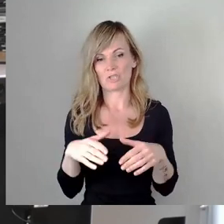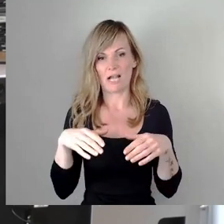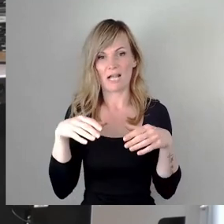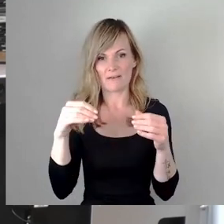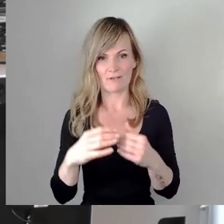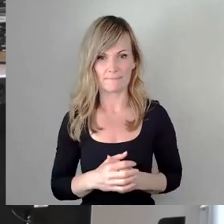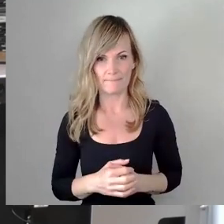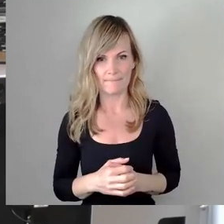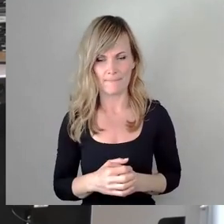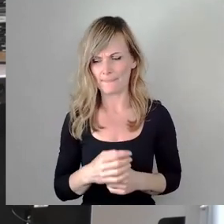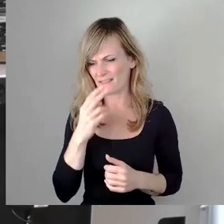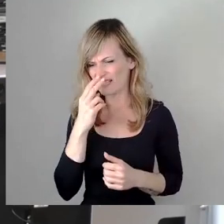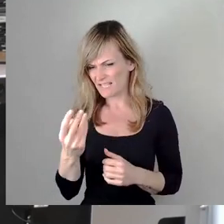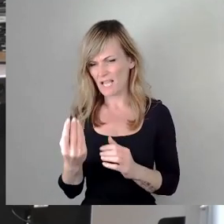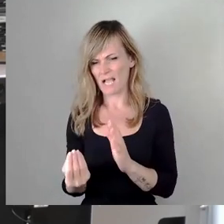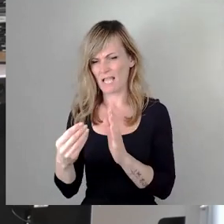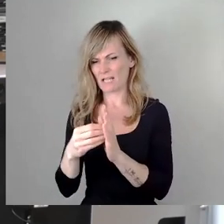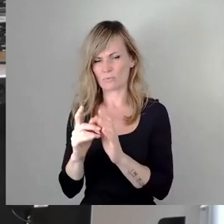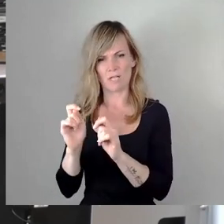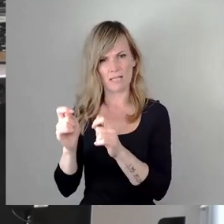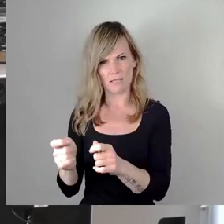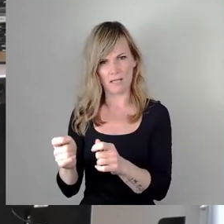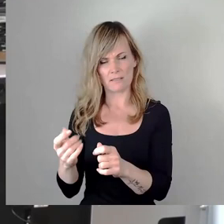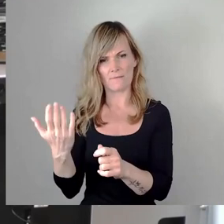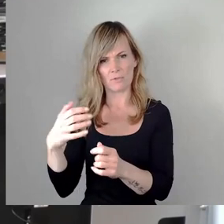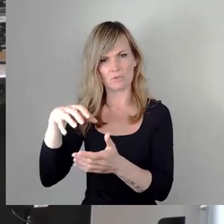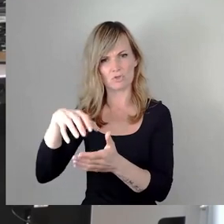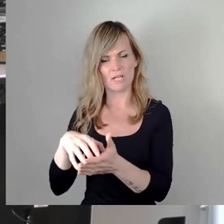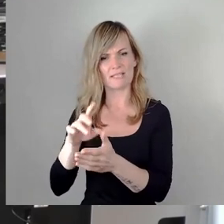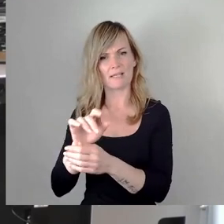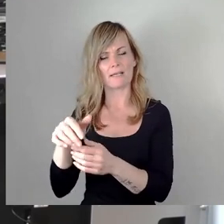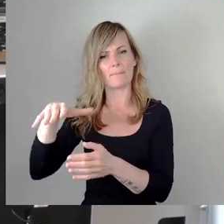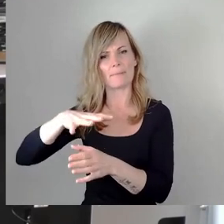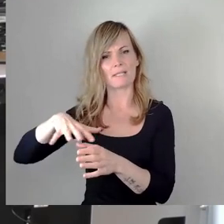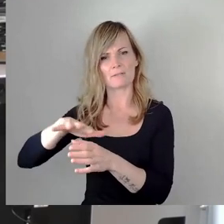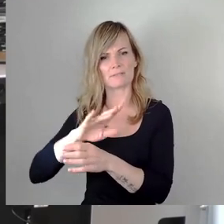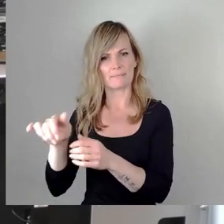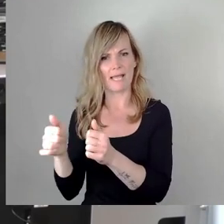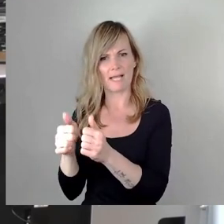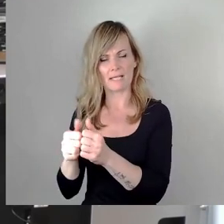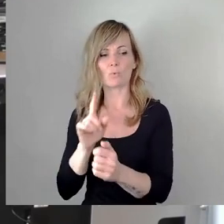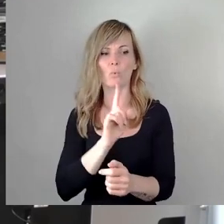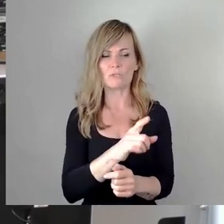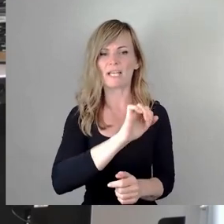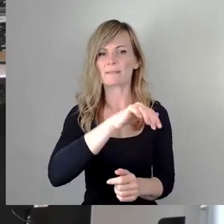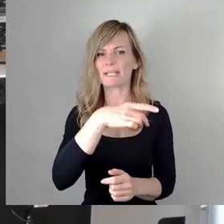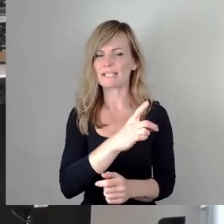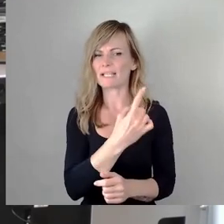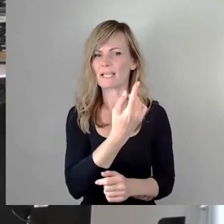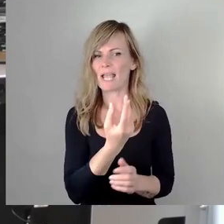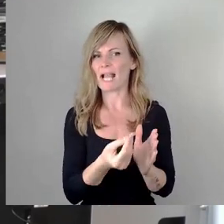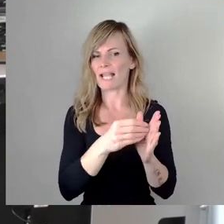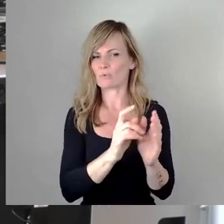sowohl aus dem Stadtbezirksbeirat als auch den Ergänzungsantrag von der SPD, die alle eingebracht wurden und